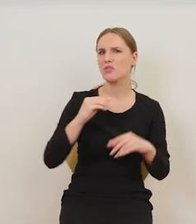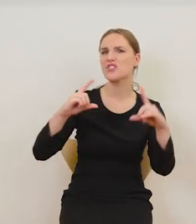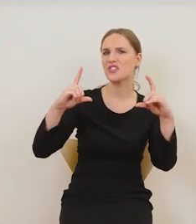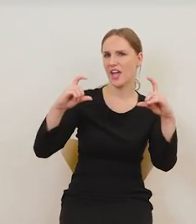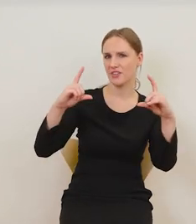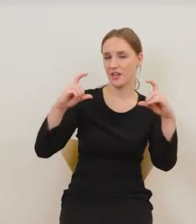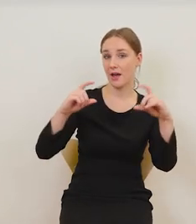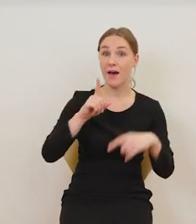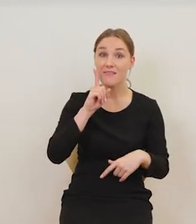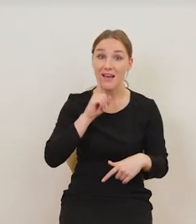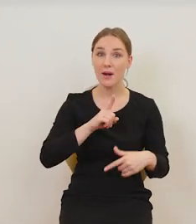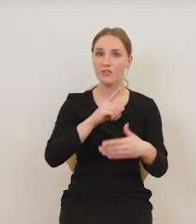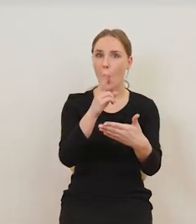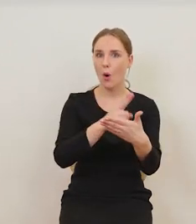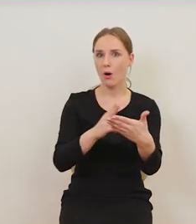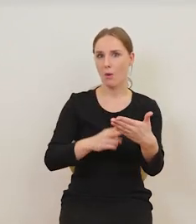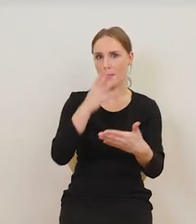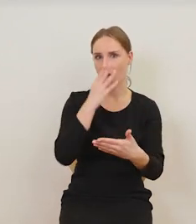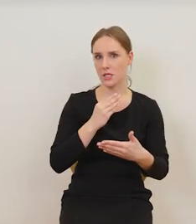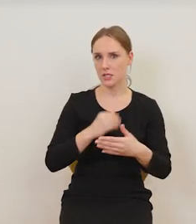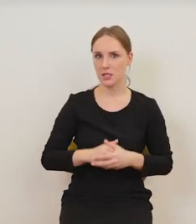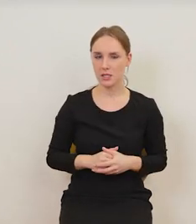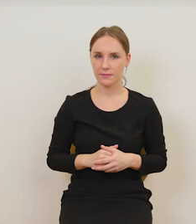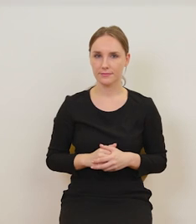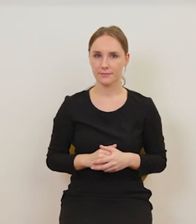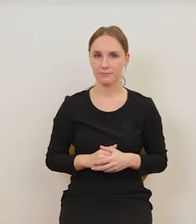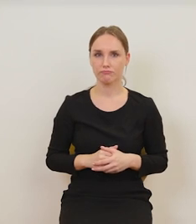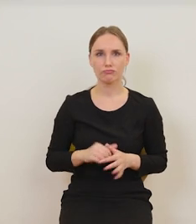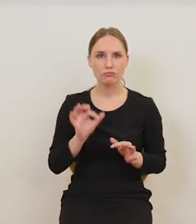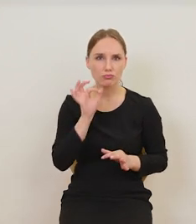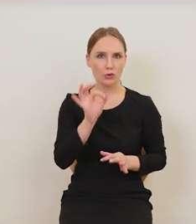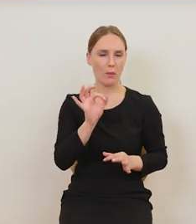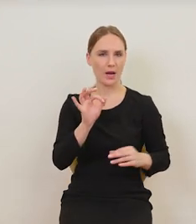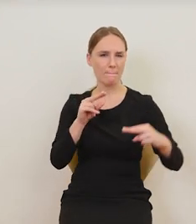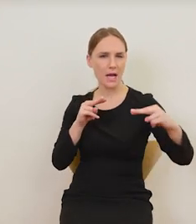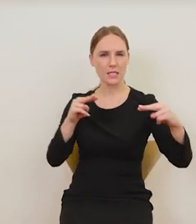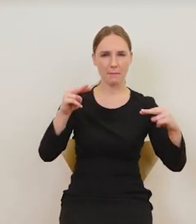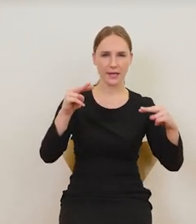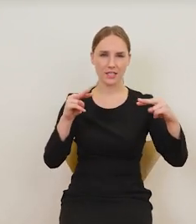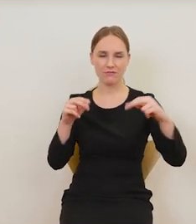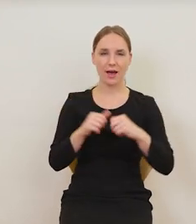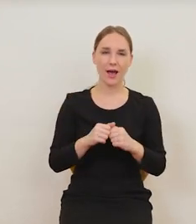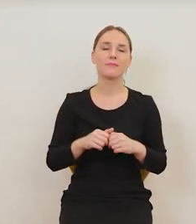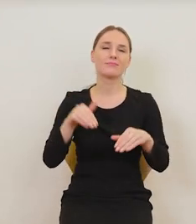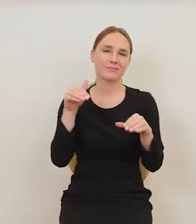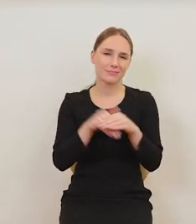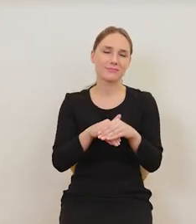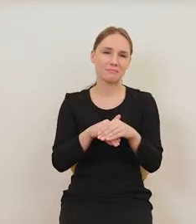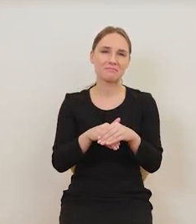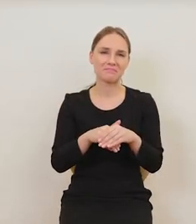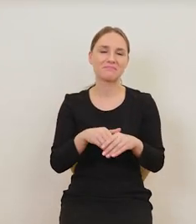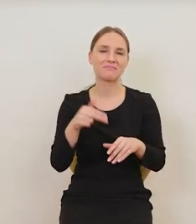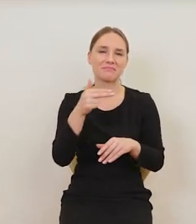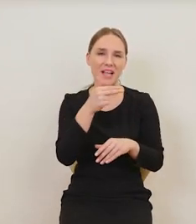rzeczywistości jest namalowanym obrazem. Bardzo dobra perspektywa, ale nawiązująca oczywiście do